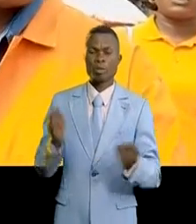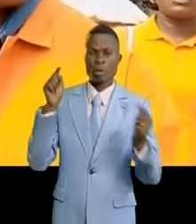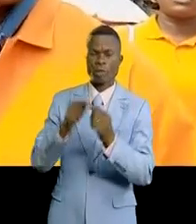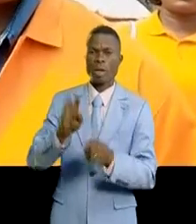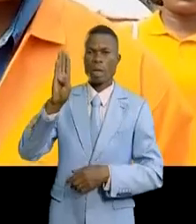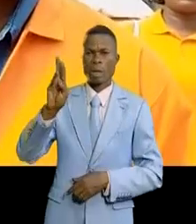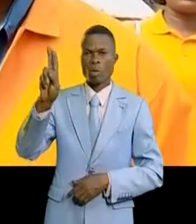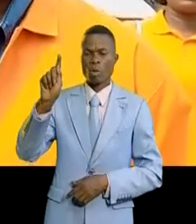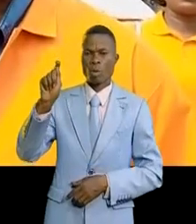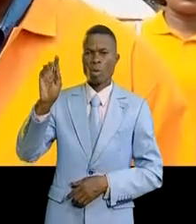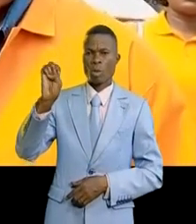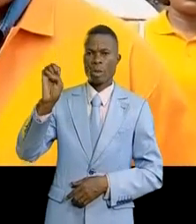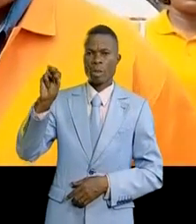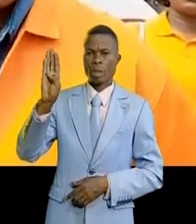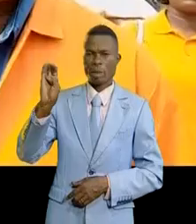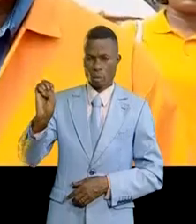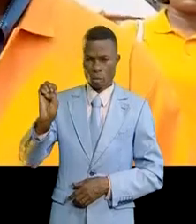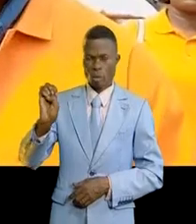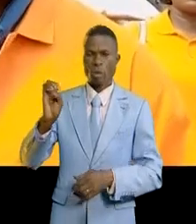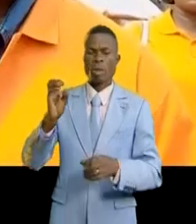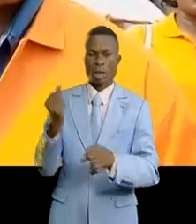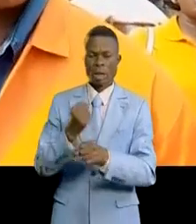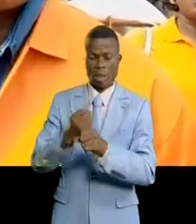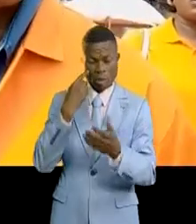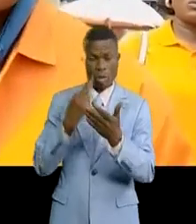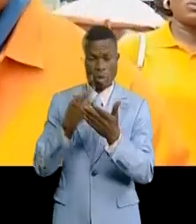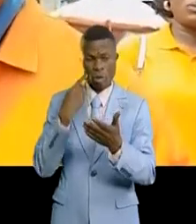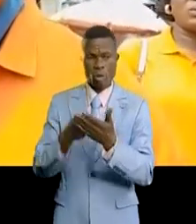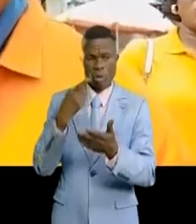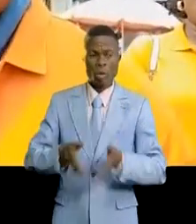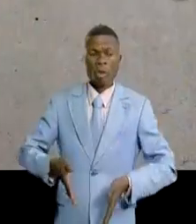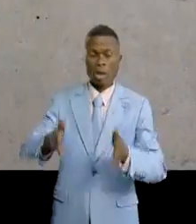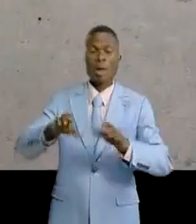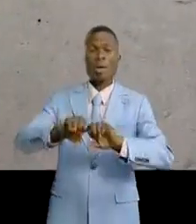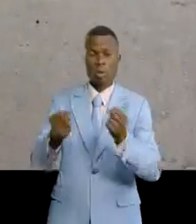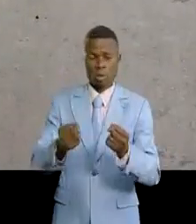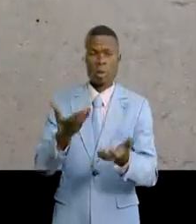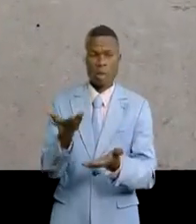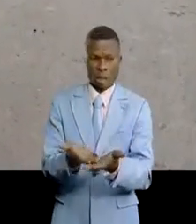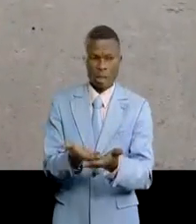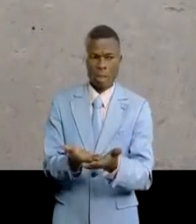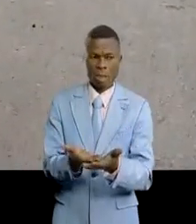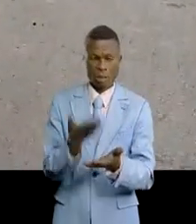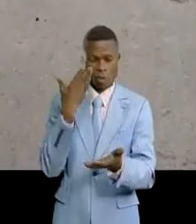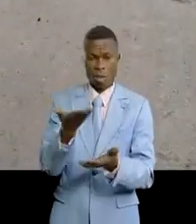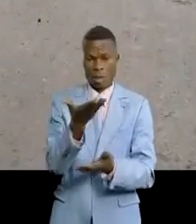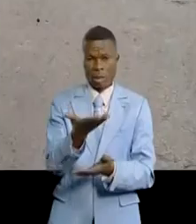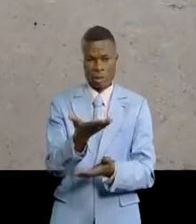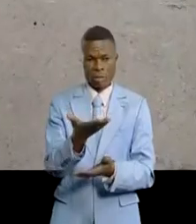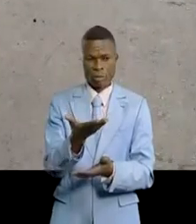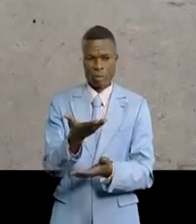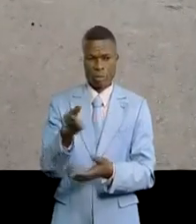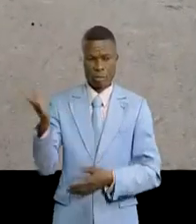Tengo-Est. Maintenant, le premier constat que nous faisons serait que la route a été touchée ici. pour environ